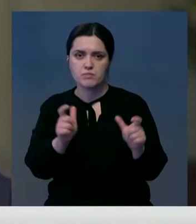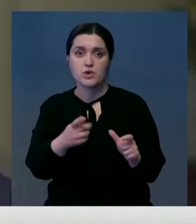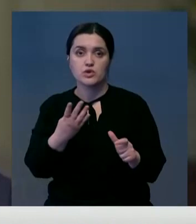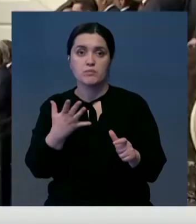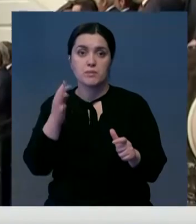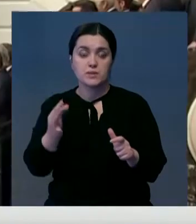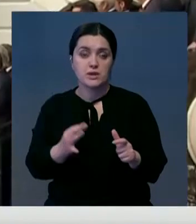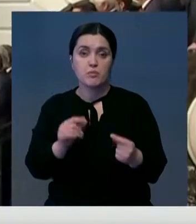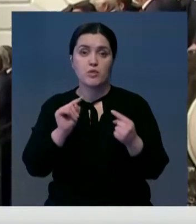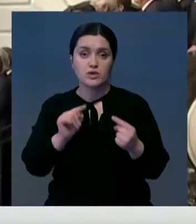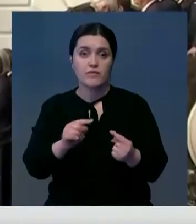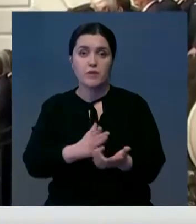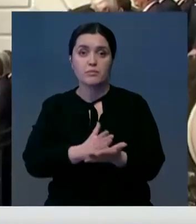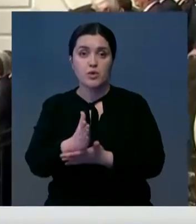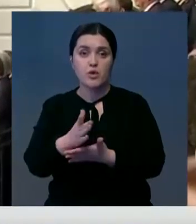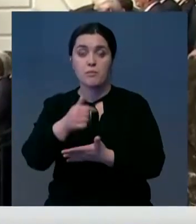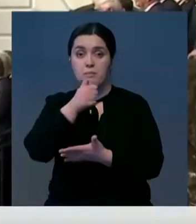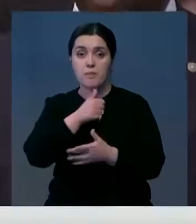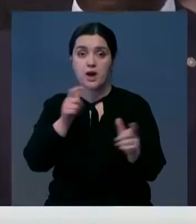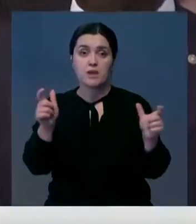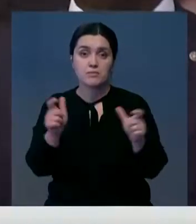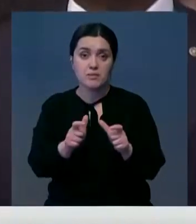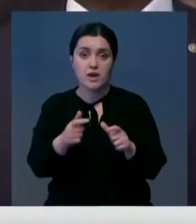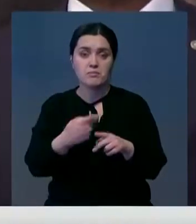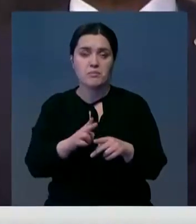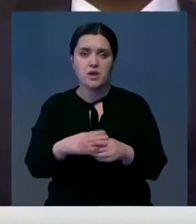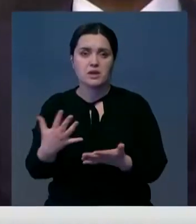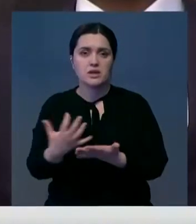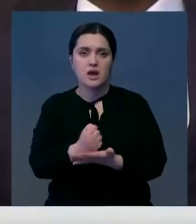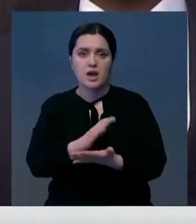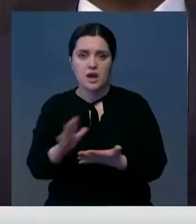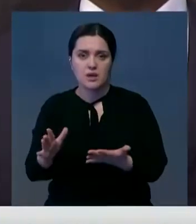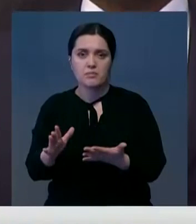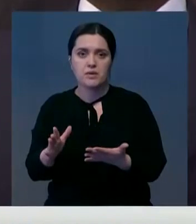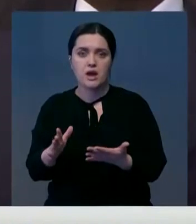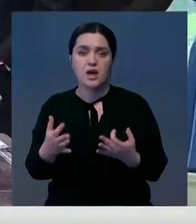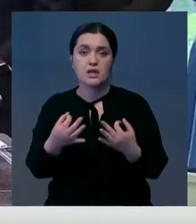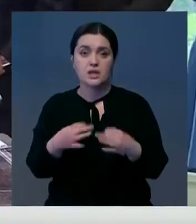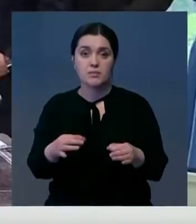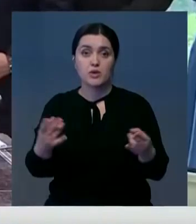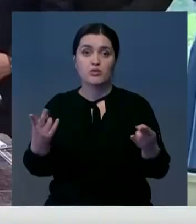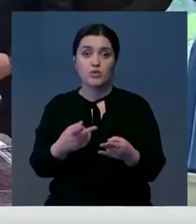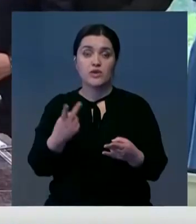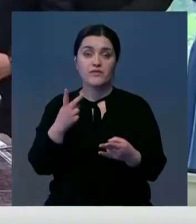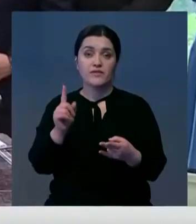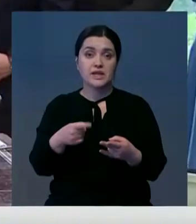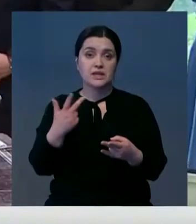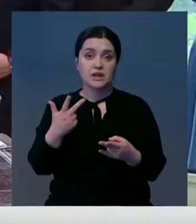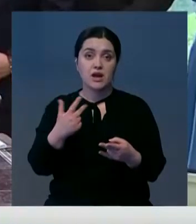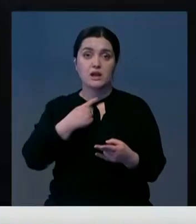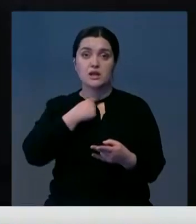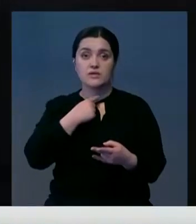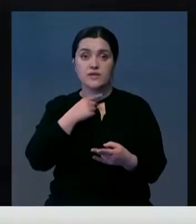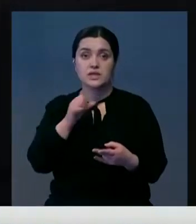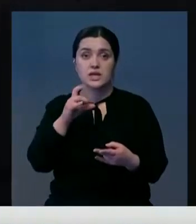импичмент, 45% против. Однако политологи уверены, что попытка импичмента, скорее всего, провалится. Демократам нужно две трети